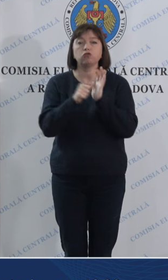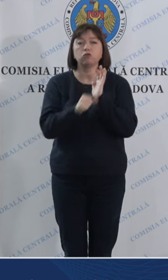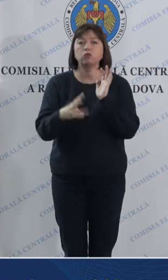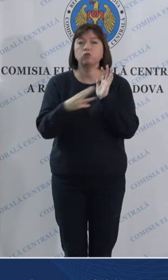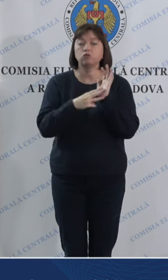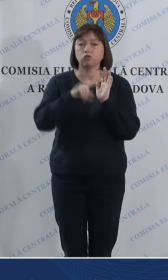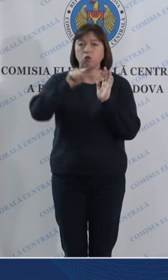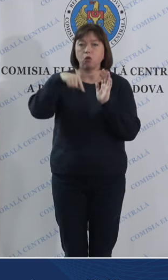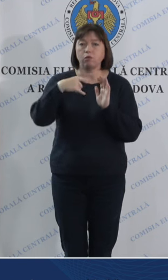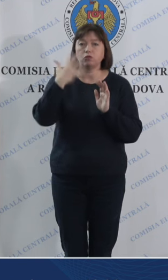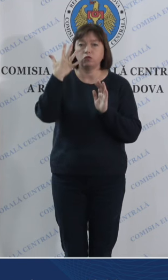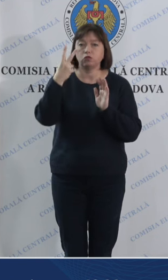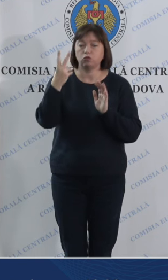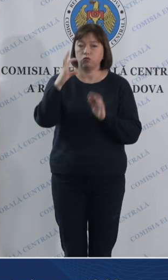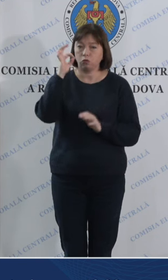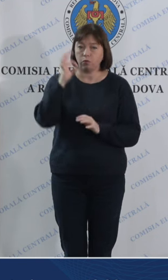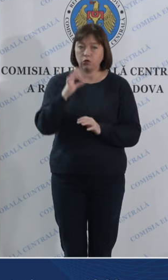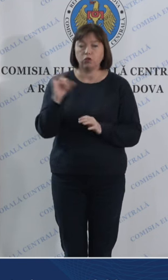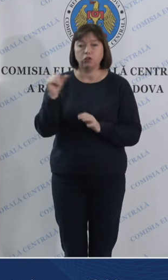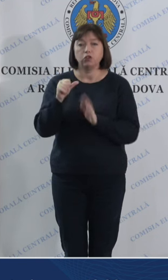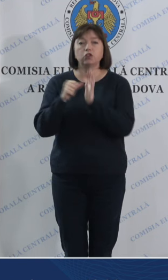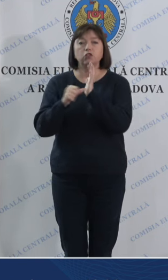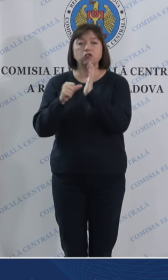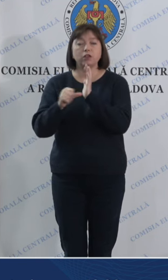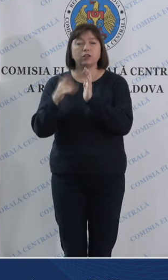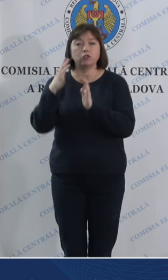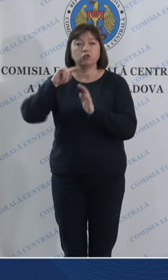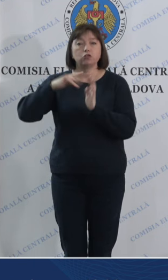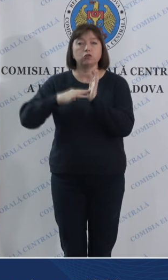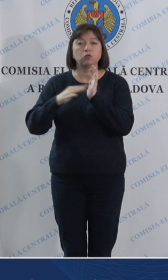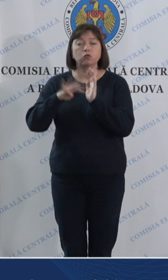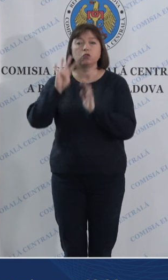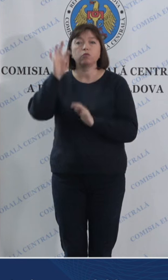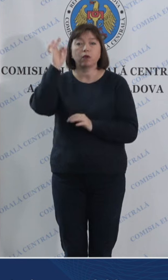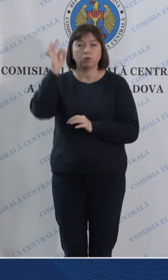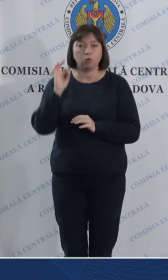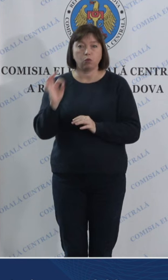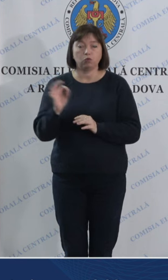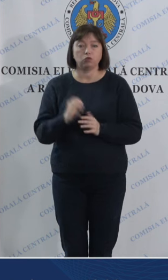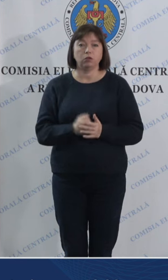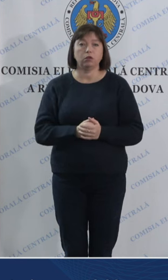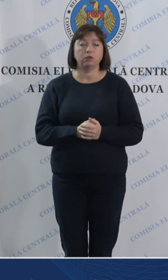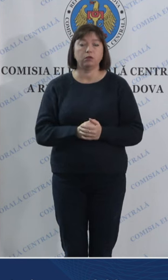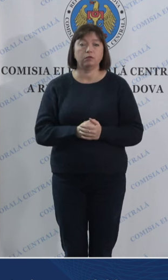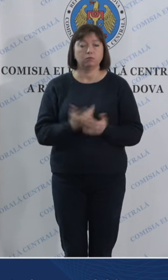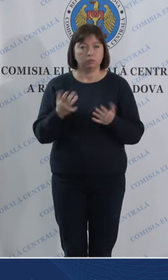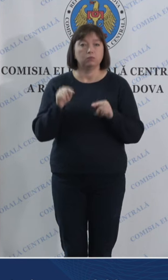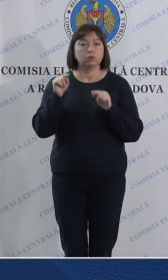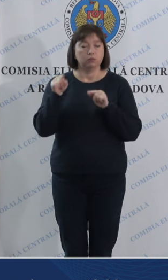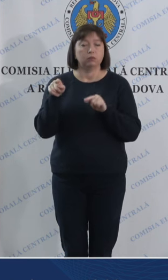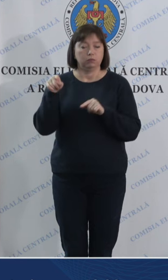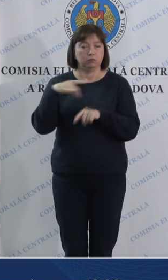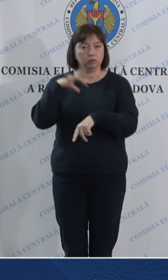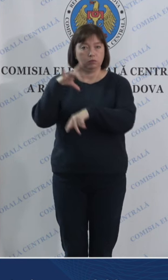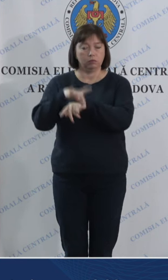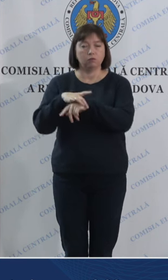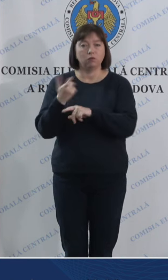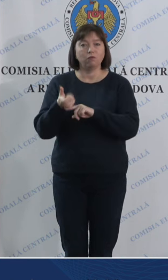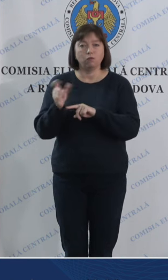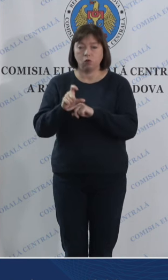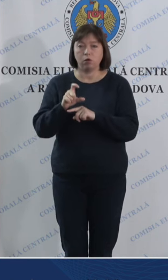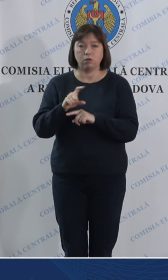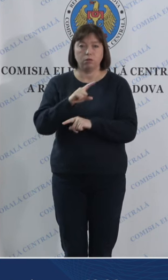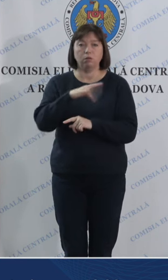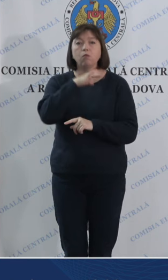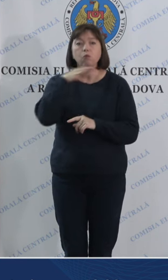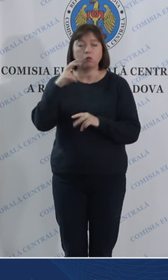,52 respectiv 65-94 de procente adică aici atestăm o prezență destul